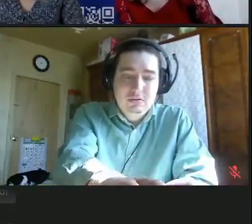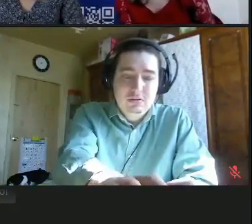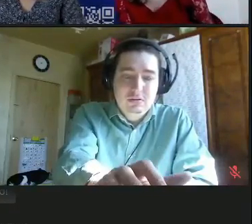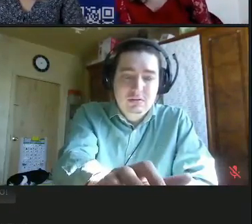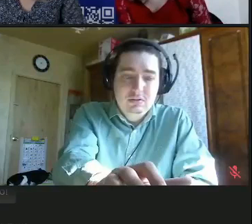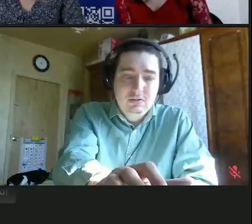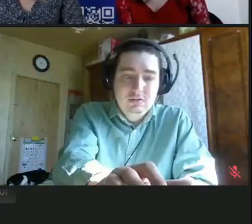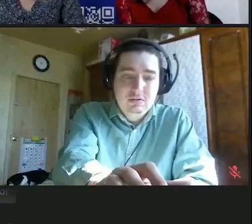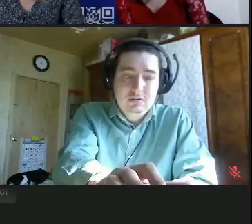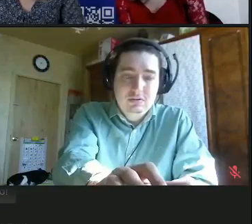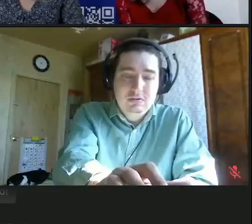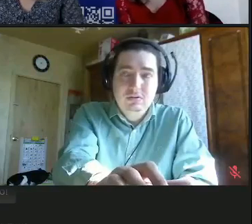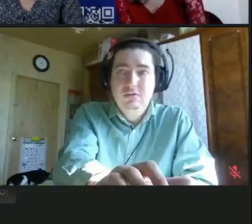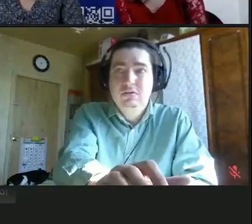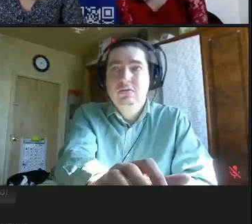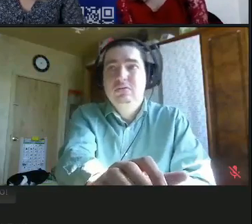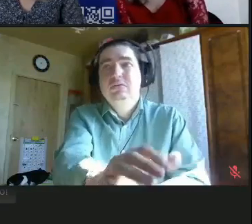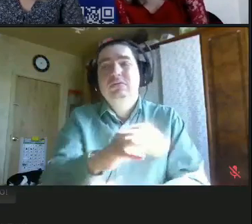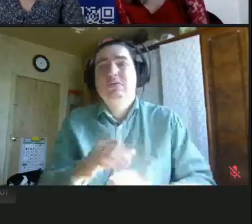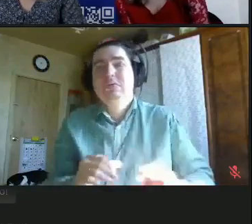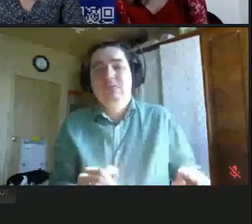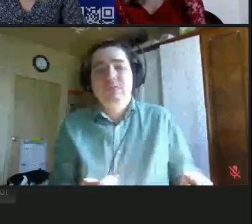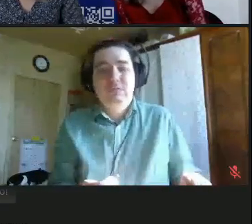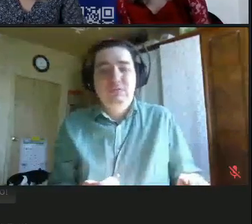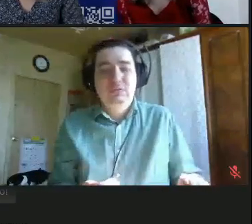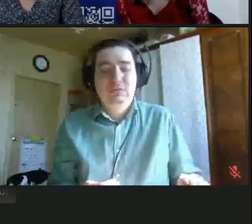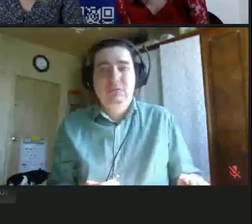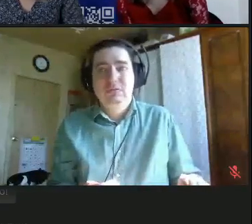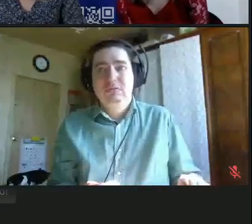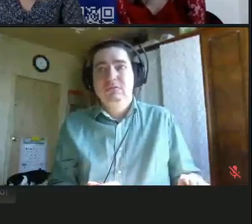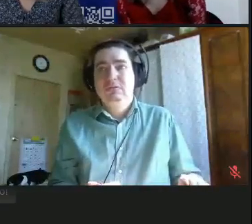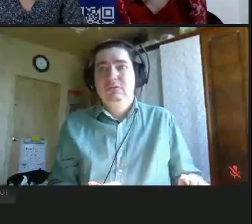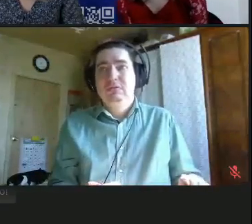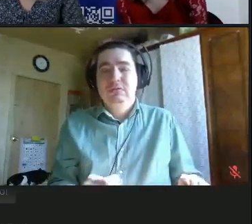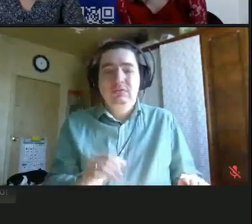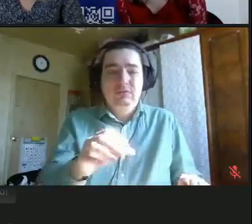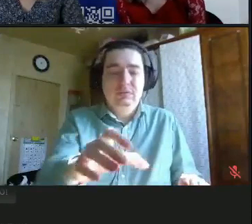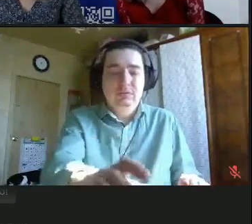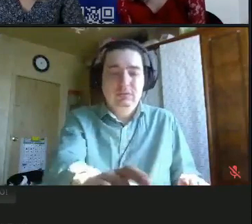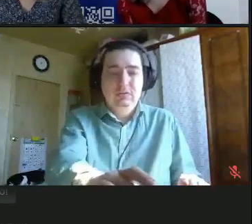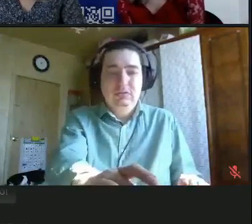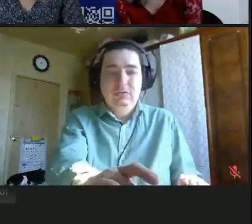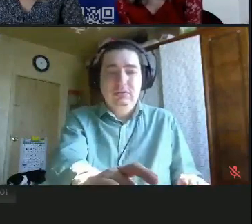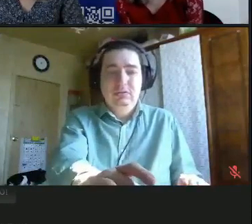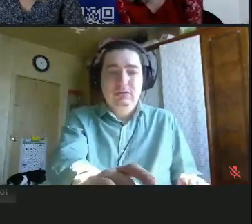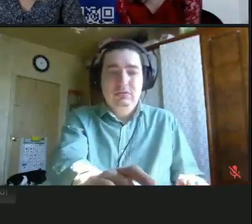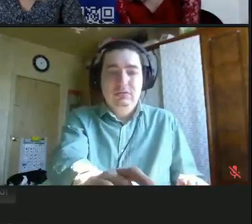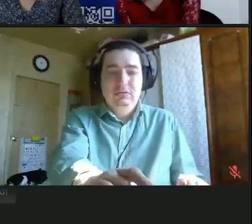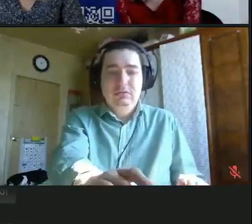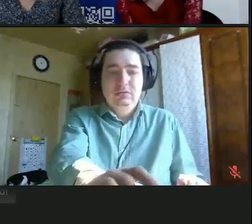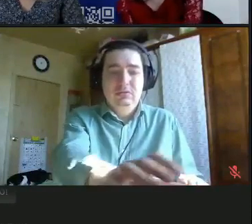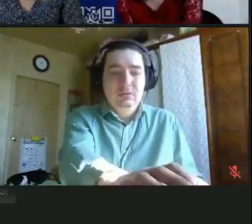тот момент у моей мамы были какие-то глобальные цели на мою социализацию, но вот это был